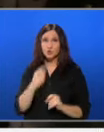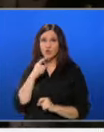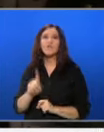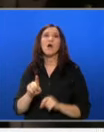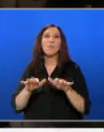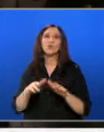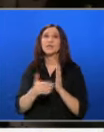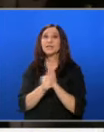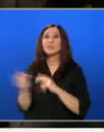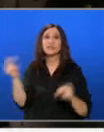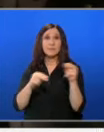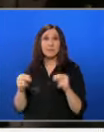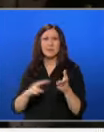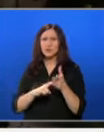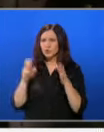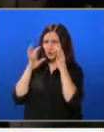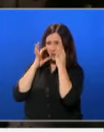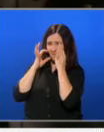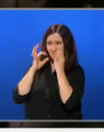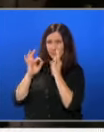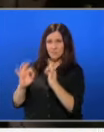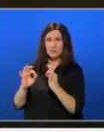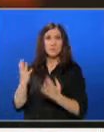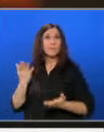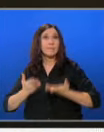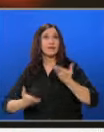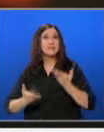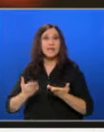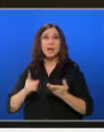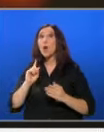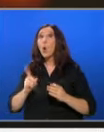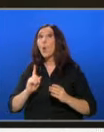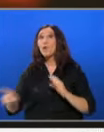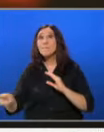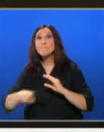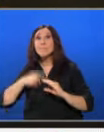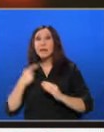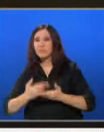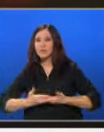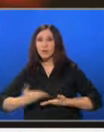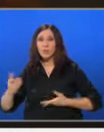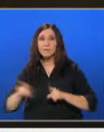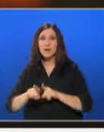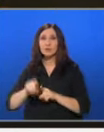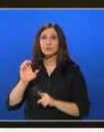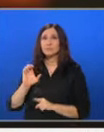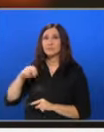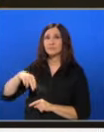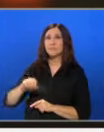киберекспертите съветстват изключително внимателно да преценяваме кои мейли да декларираме като спам.